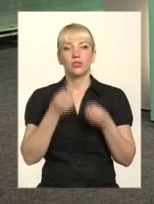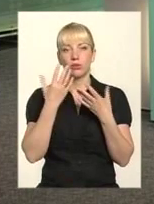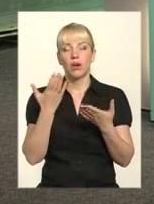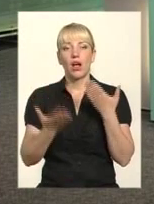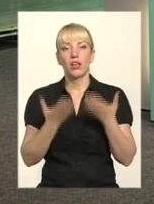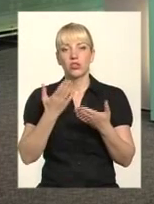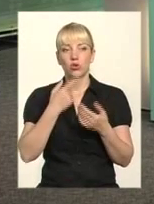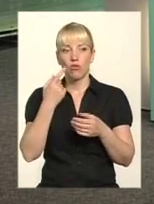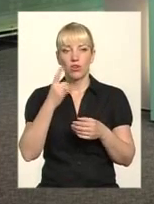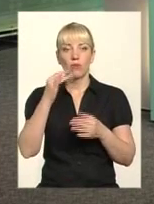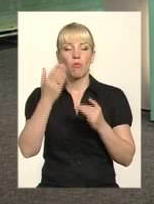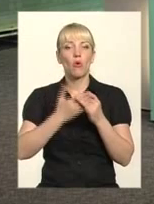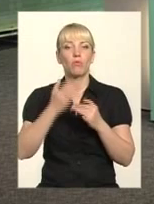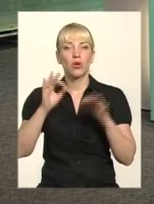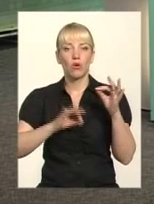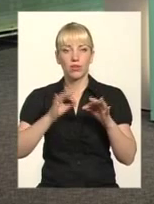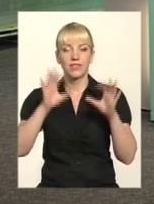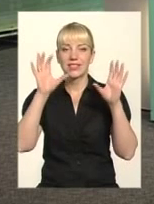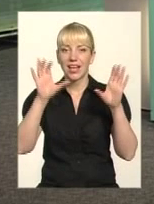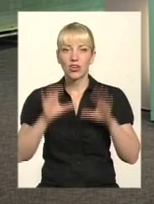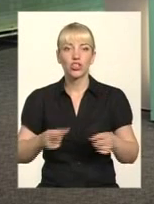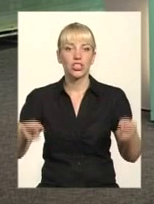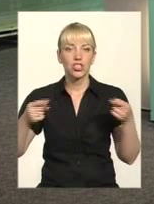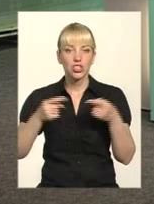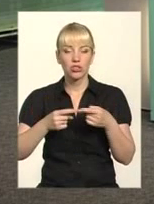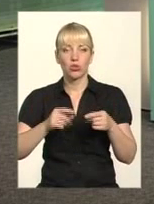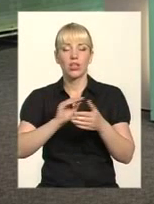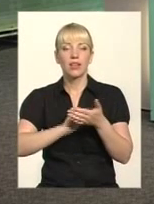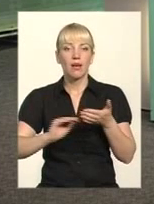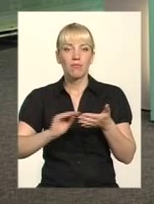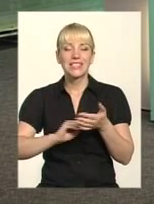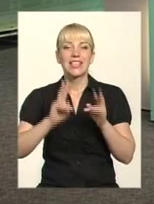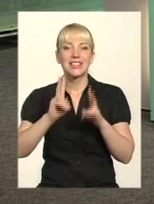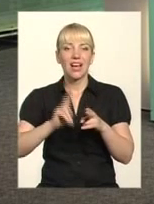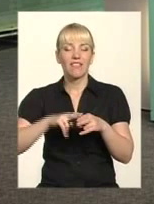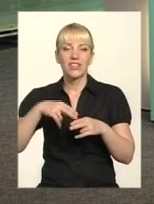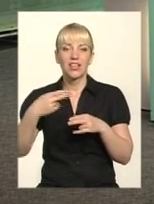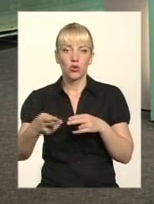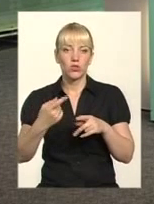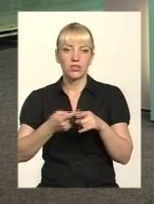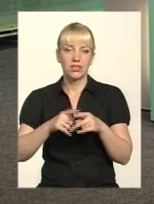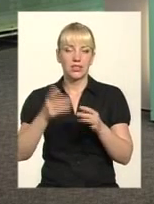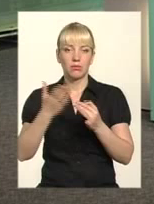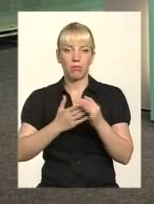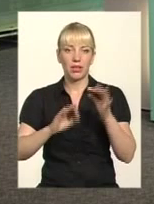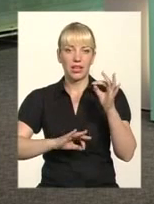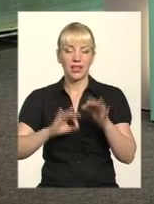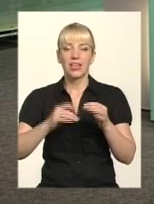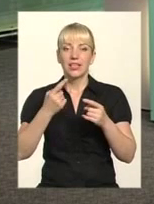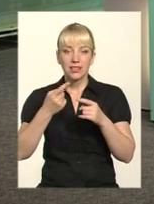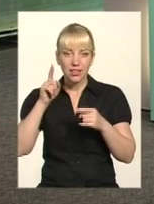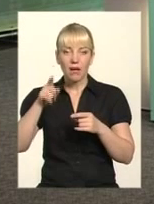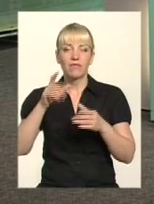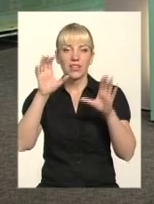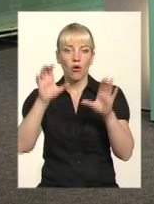Так ось в законі чітко описано, яким чином віддавати ці пільги. Вже законом чітко має стаття, описана, яким чином